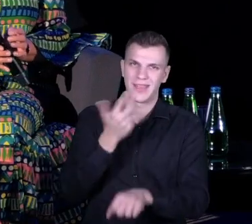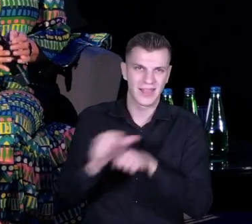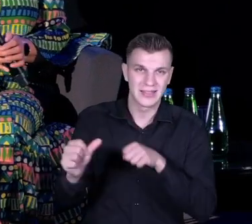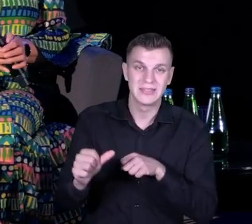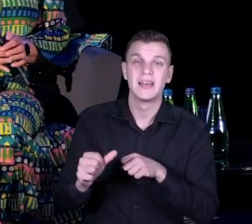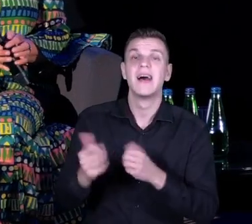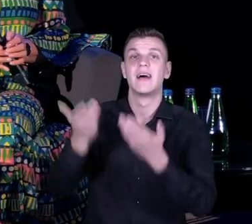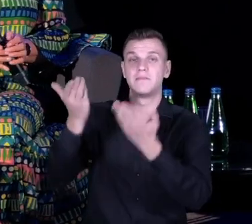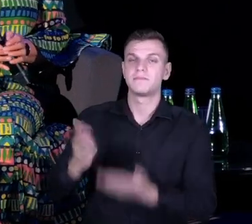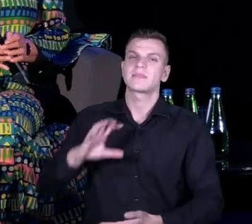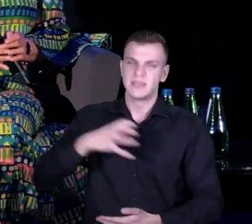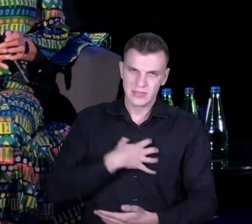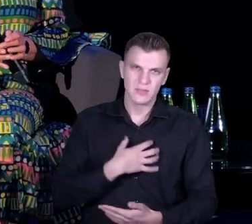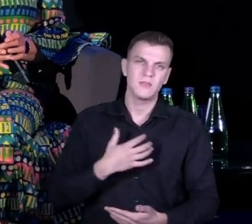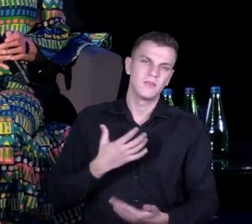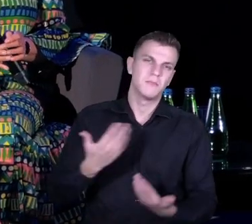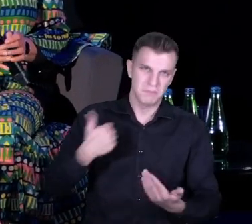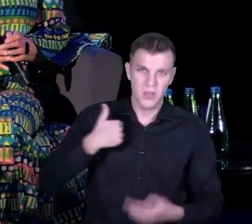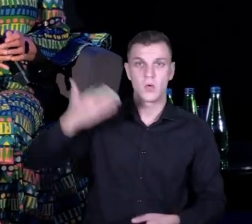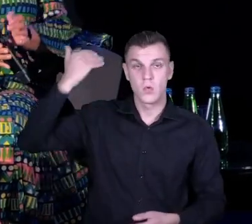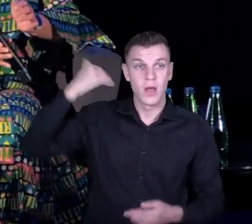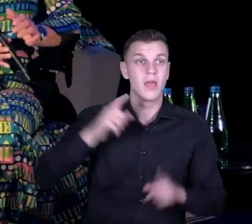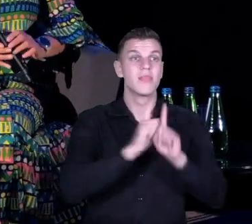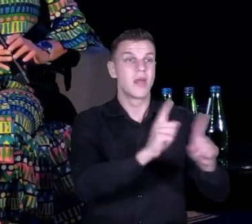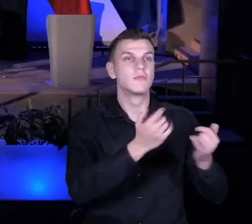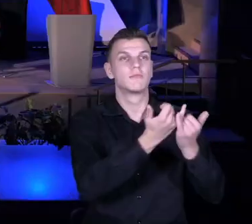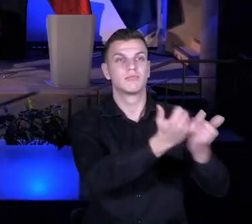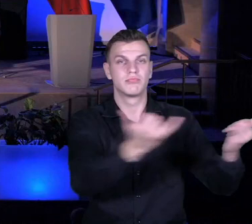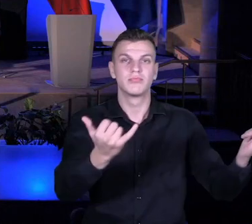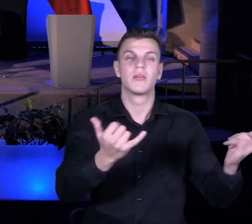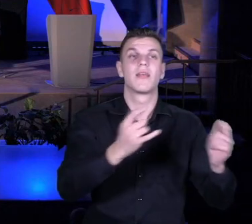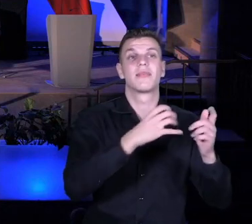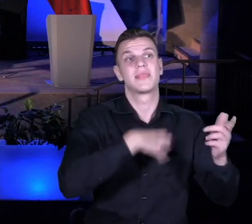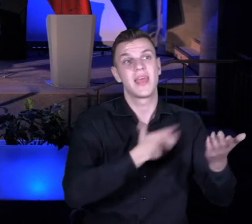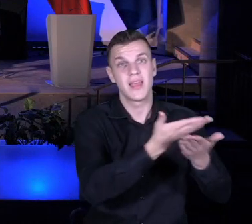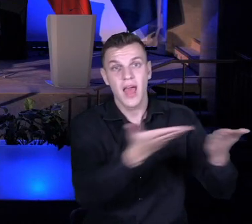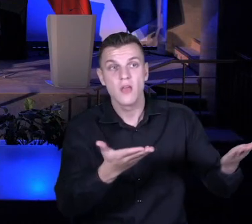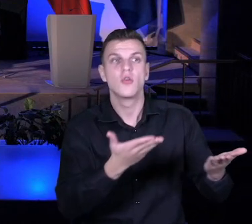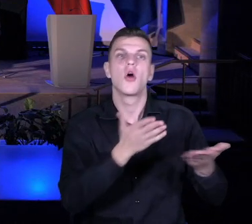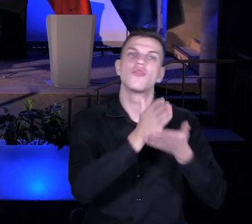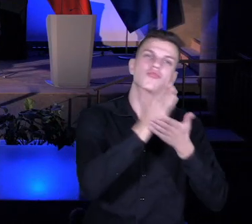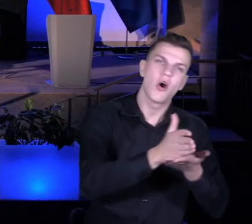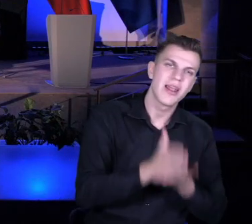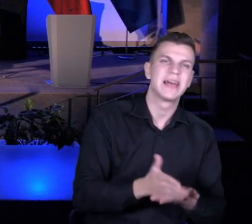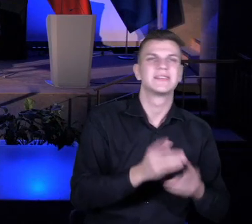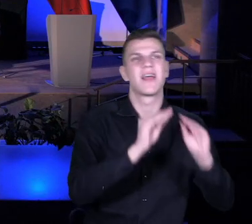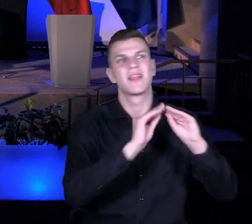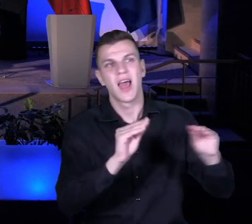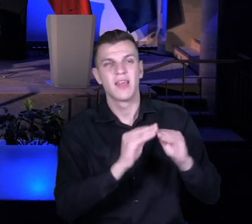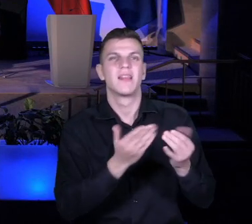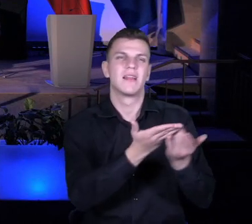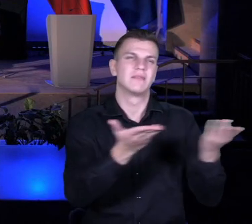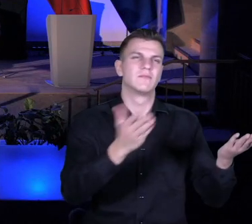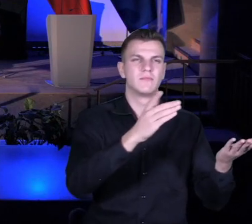była tam dyrektorką, nauczyciele odwiedzali, odwiedzali dyrektorzy, ale także nasi doradcy, trenerzy, członkowie zespołu